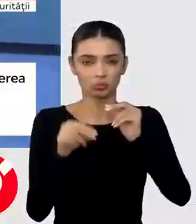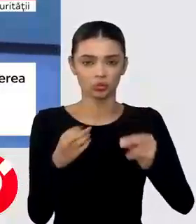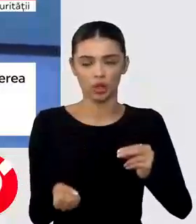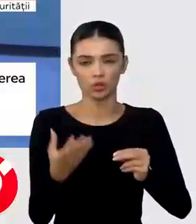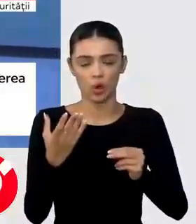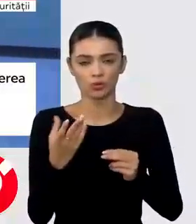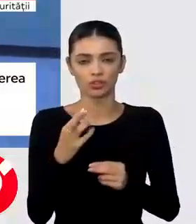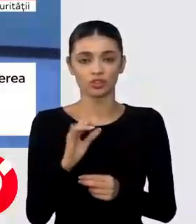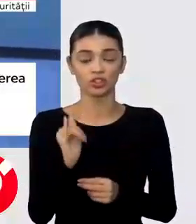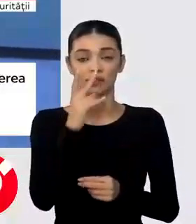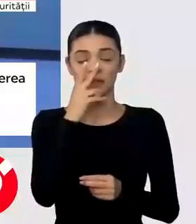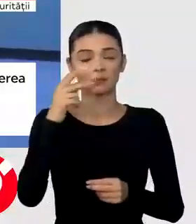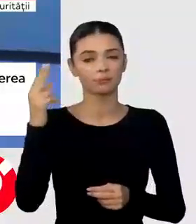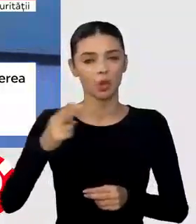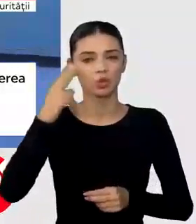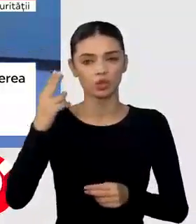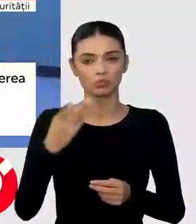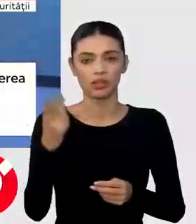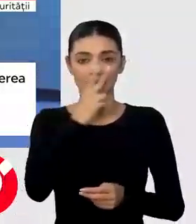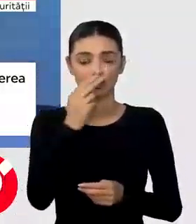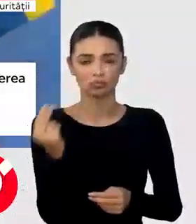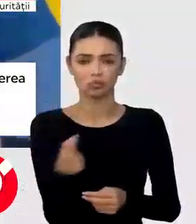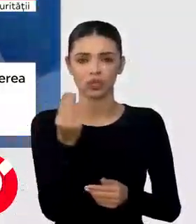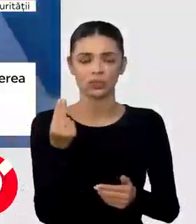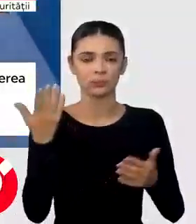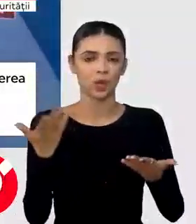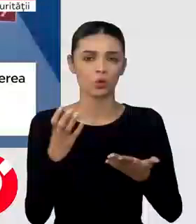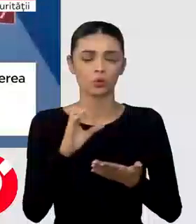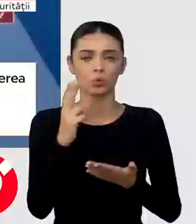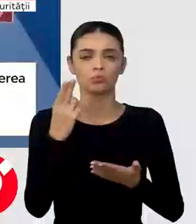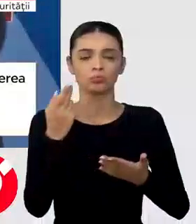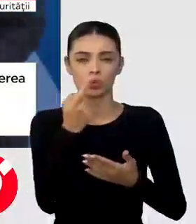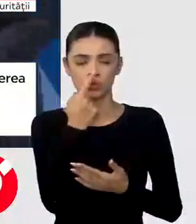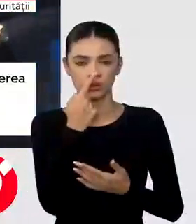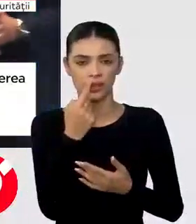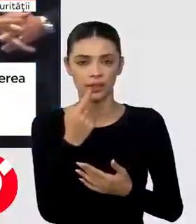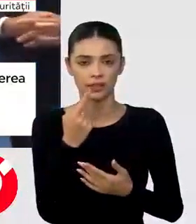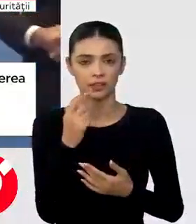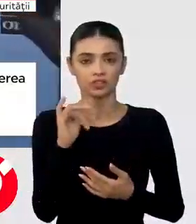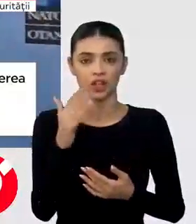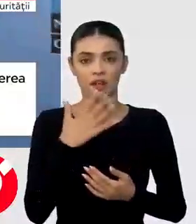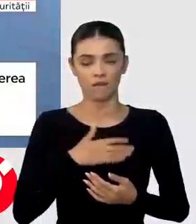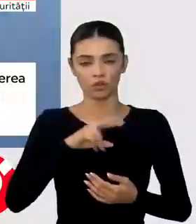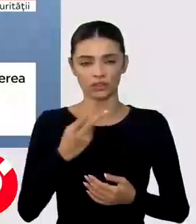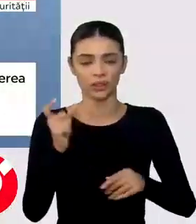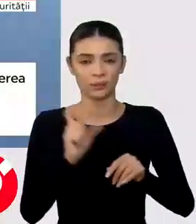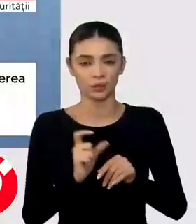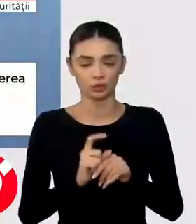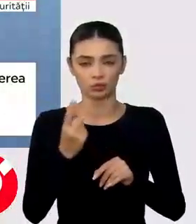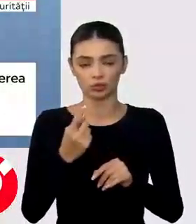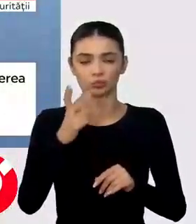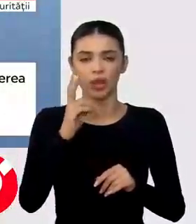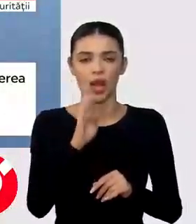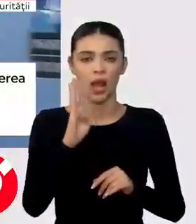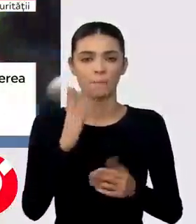sancțiunilor și a dezvoltat foarte mult relațiile comerciale cu Rusia vrând să transformă Turcia într-un hub